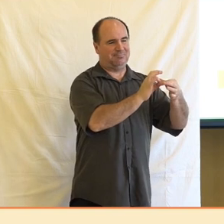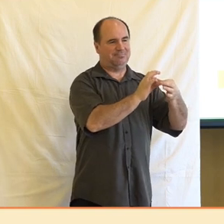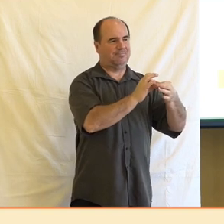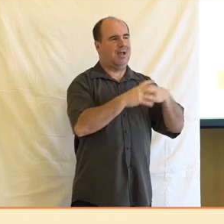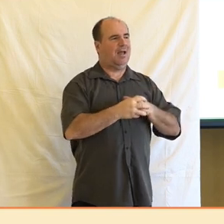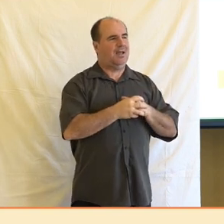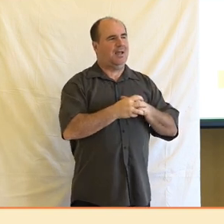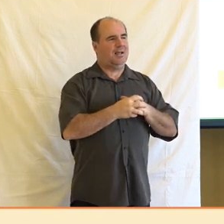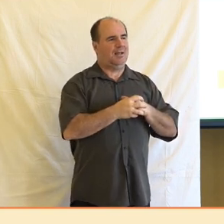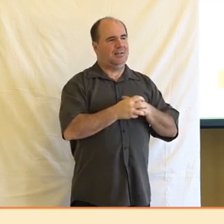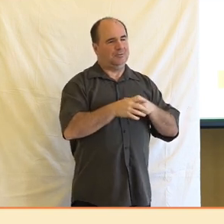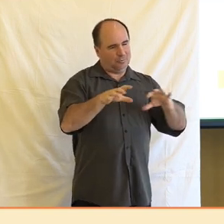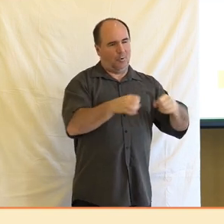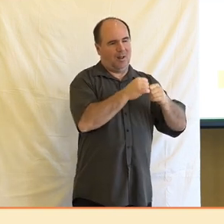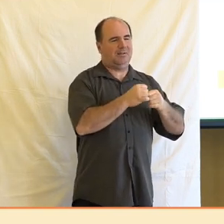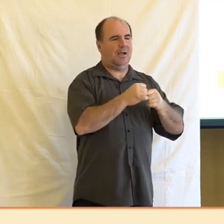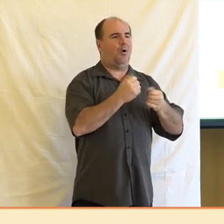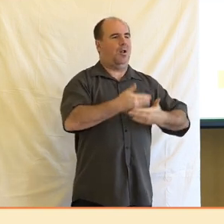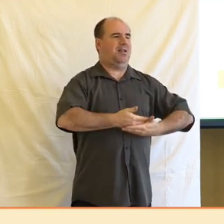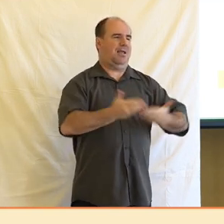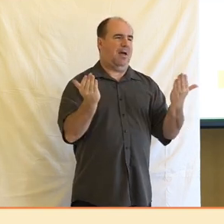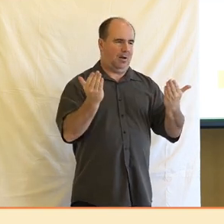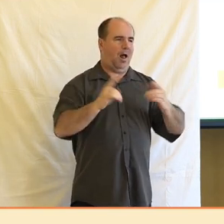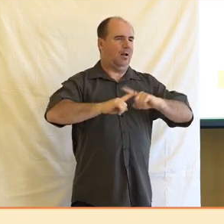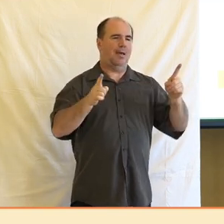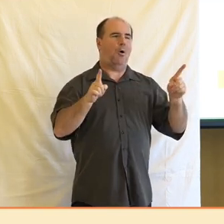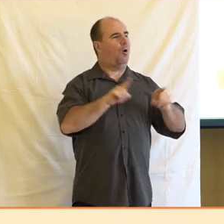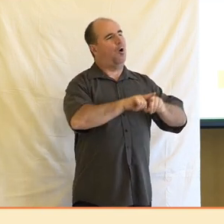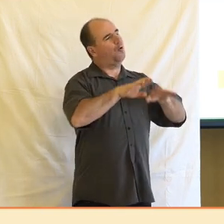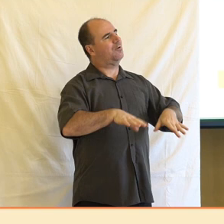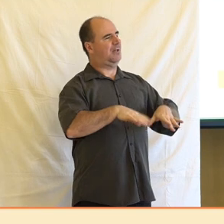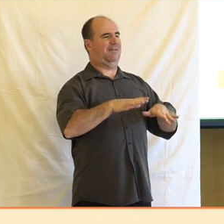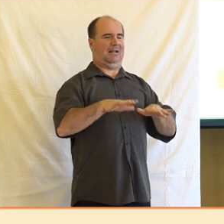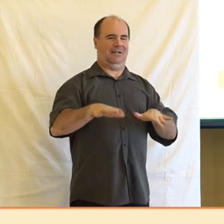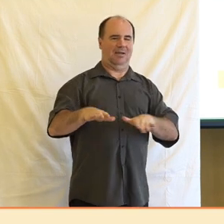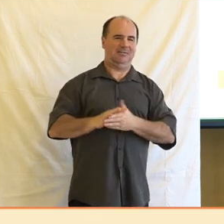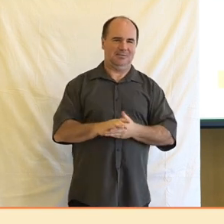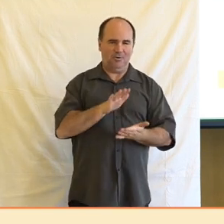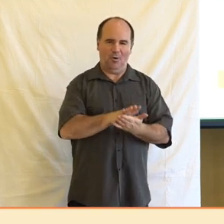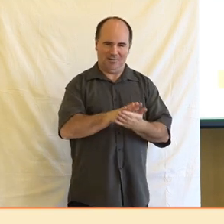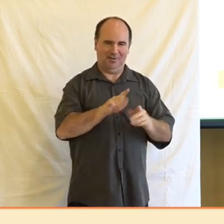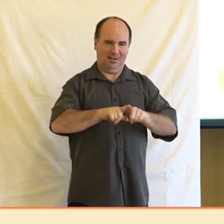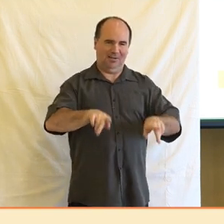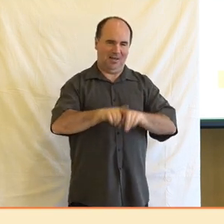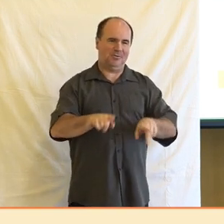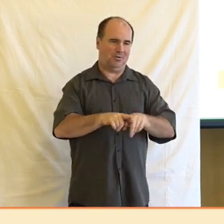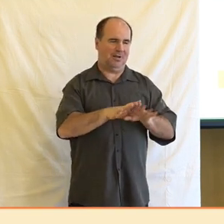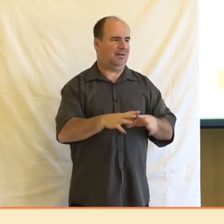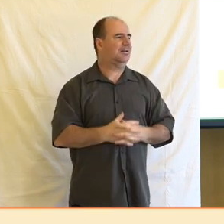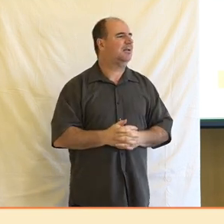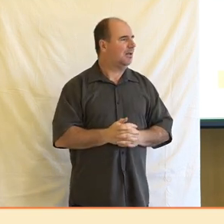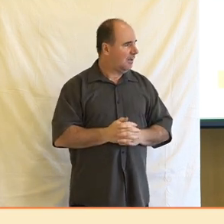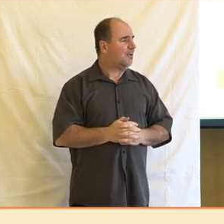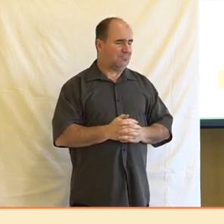myšlenkovému proudu liberal versus konzervativec. Poměrně často, ve více než polovině